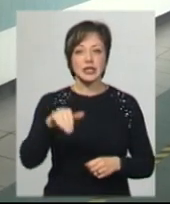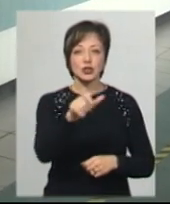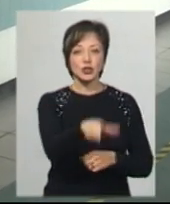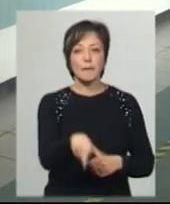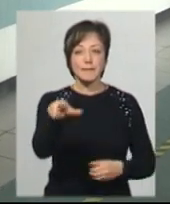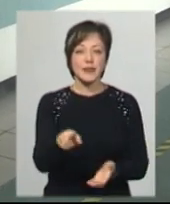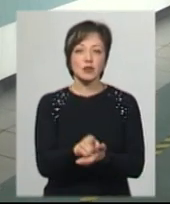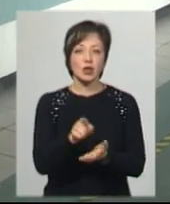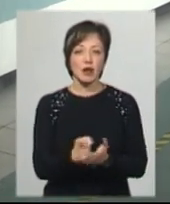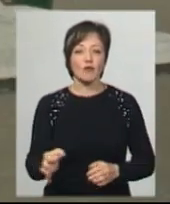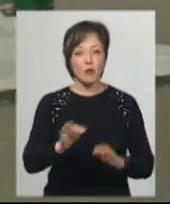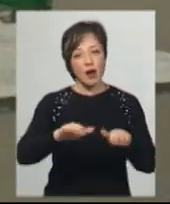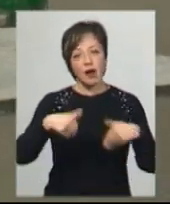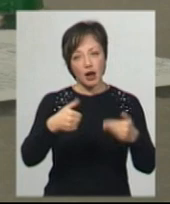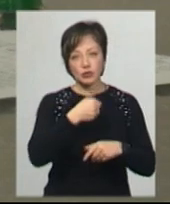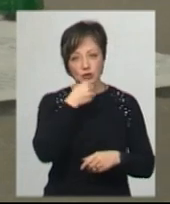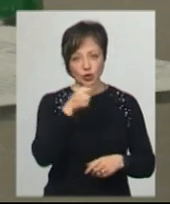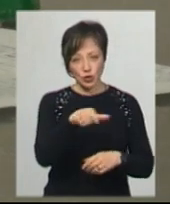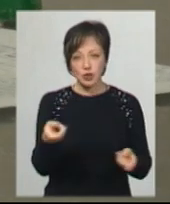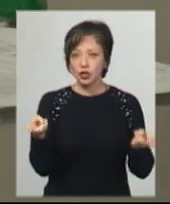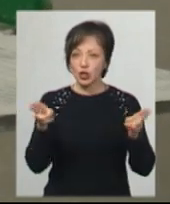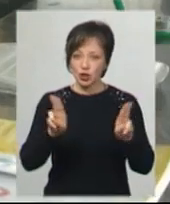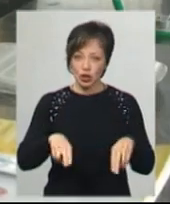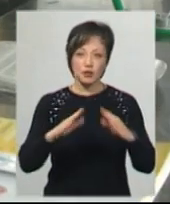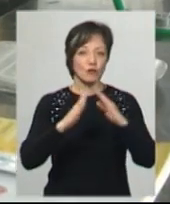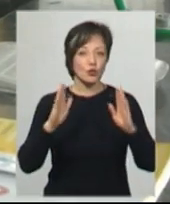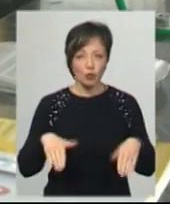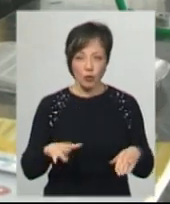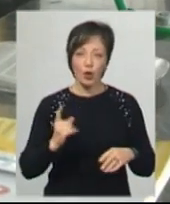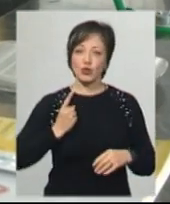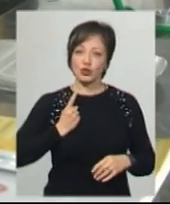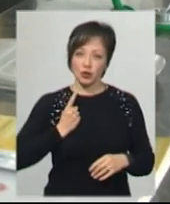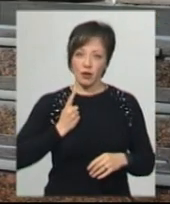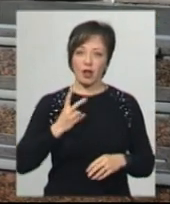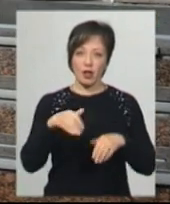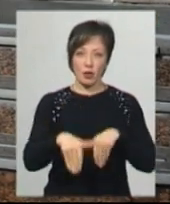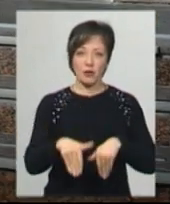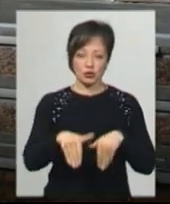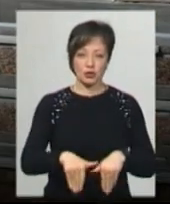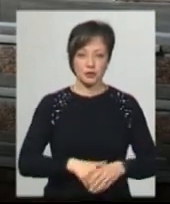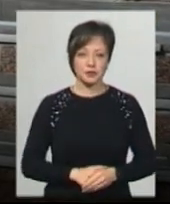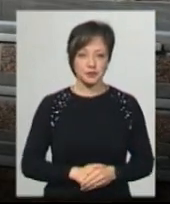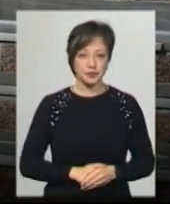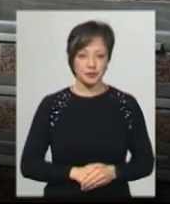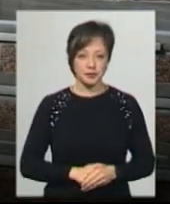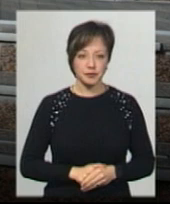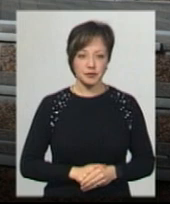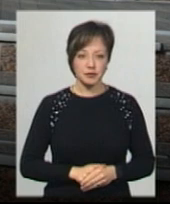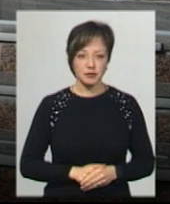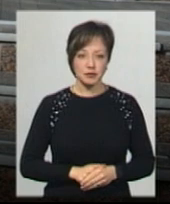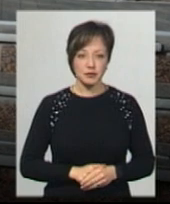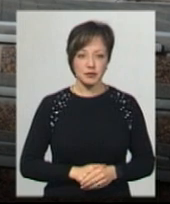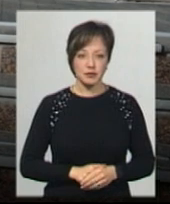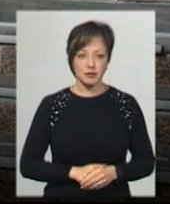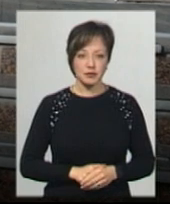пенсіонерів області. Радить людям старшого віку залишитися під час карантину вдома та очікувати на листоношу. Я давно вже говорилася про телебачення,